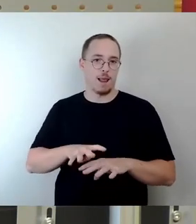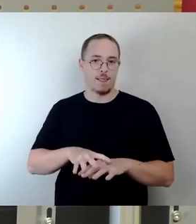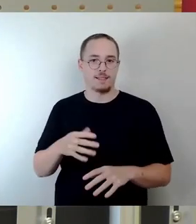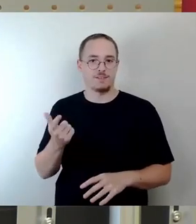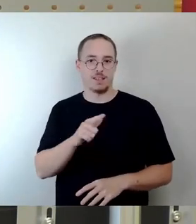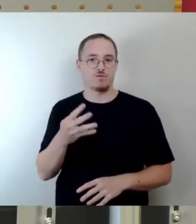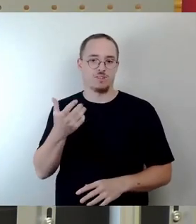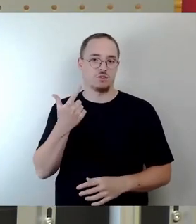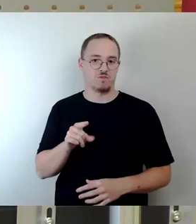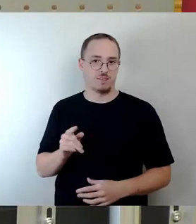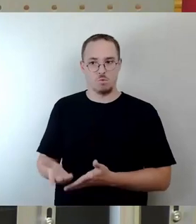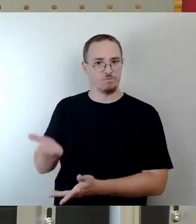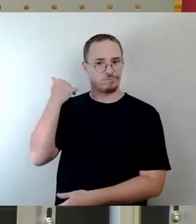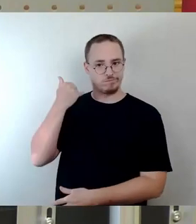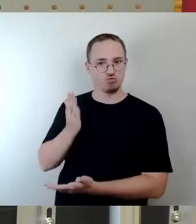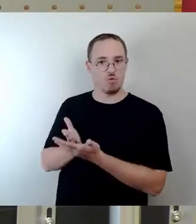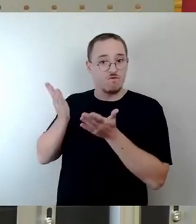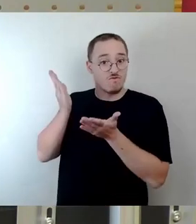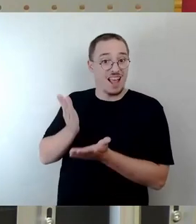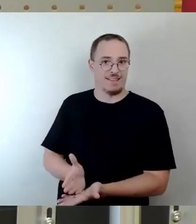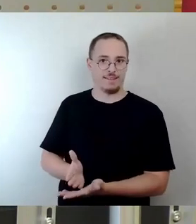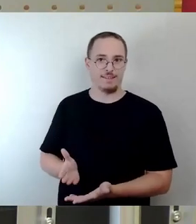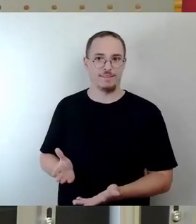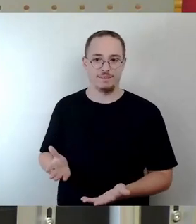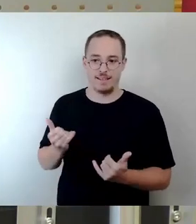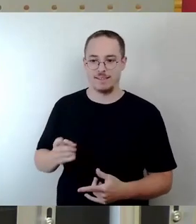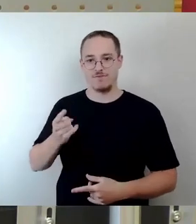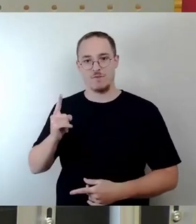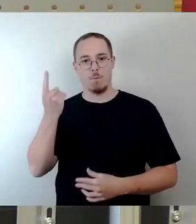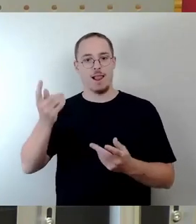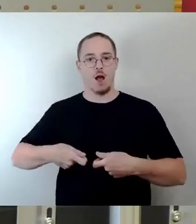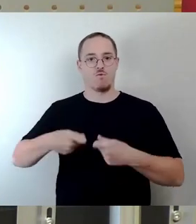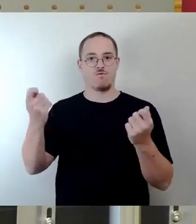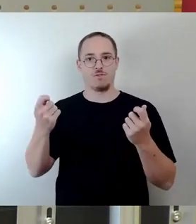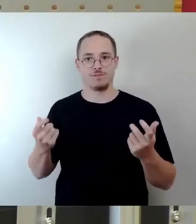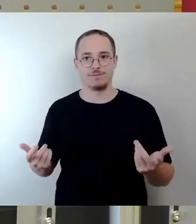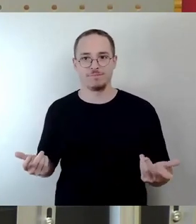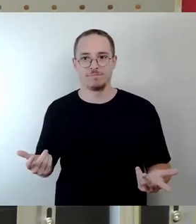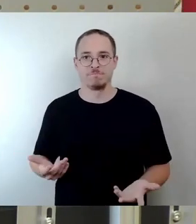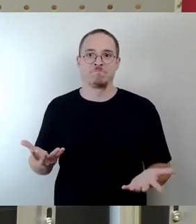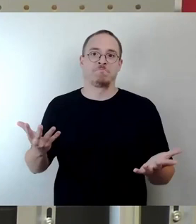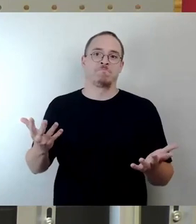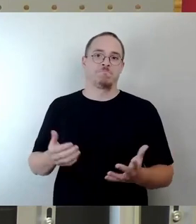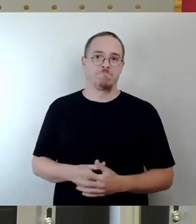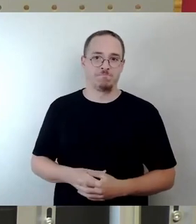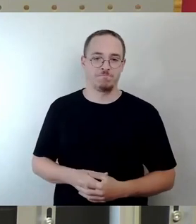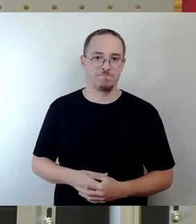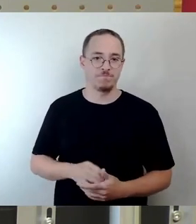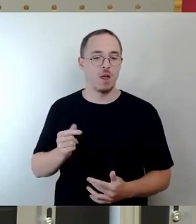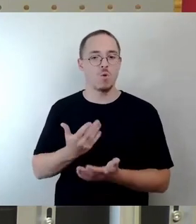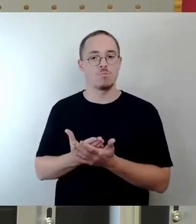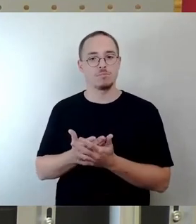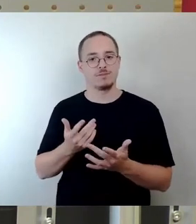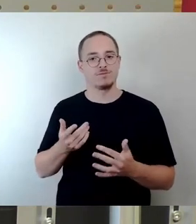jetzt erneut zerredet. Weitere Beispiele sind die Königsbrücker Straße oder auch der Lückenschluss des Dresden Rings in Alkotta. In Alkotta